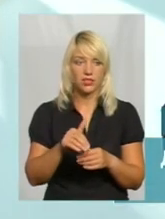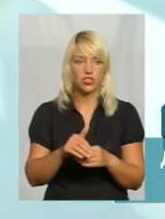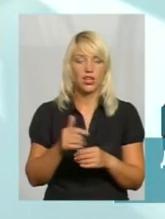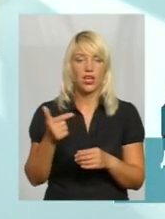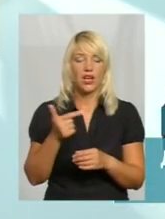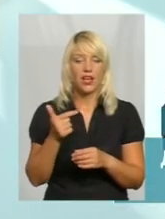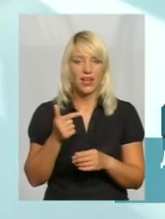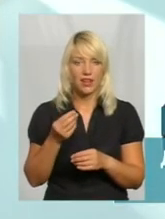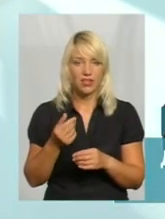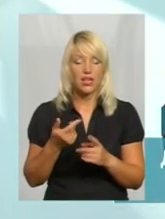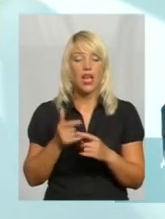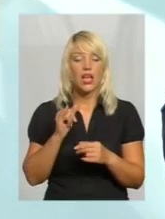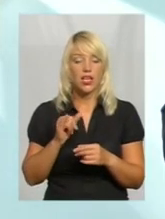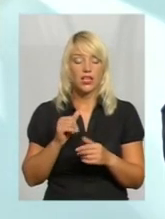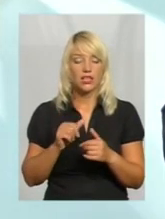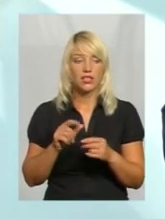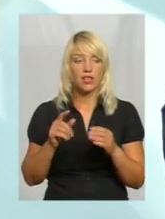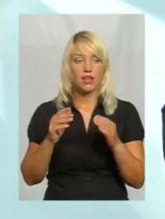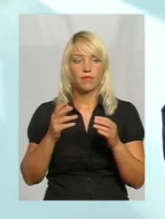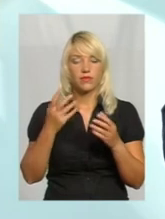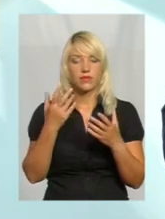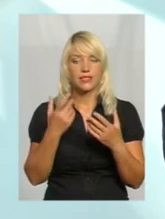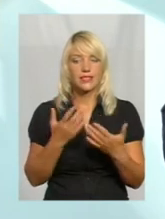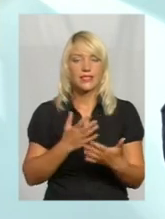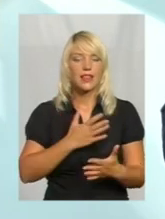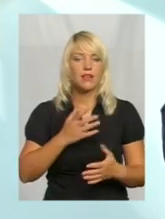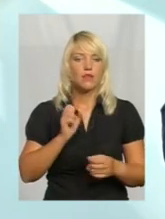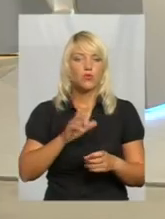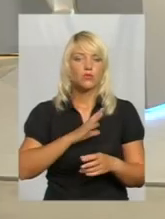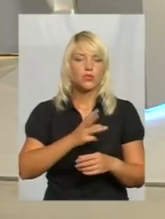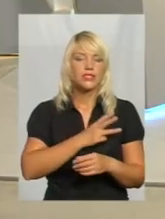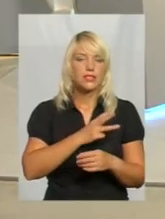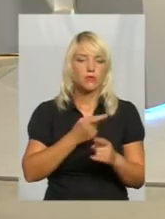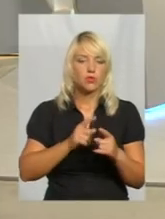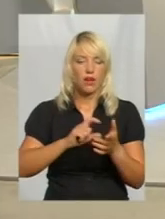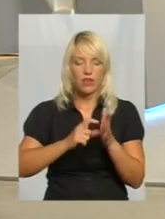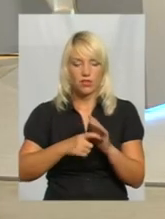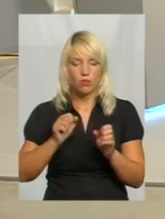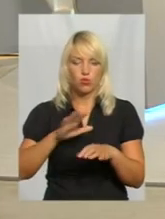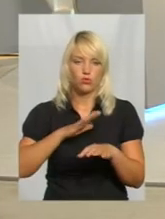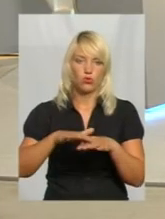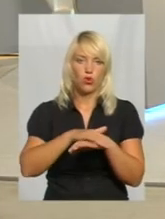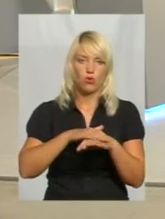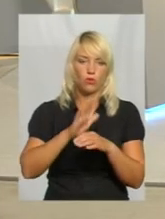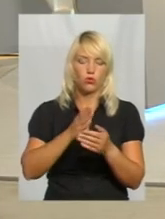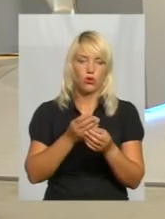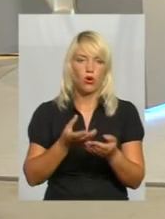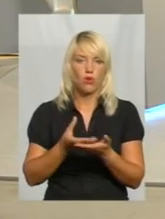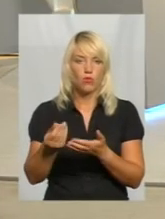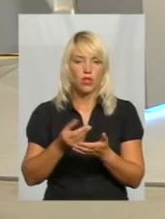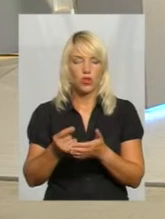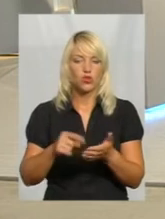Але крім тих стимулів, що квартила, можливо, і громада буде оплачувати комунальні послуги,